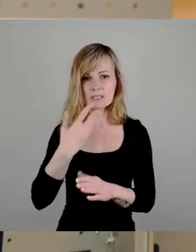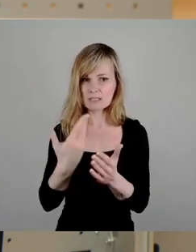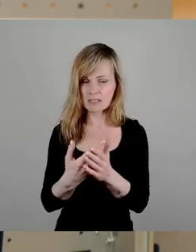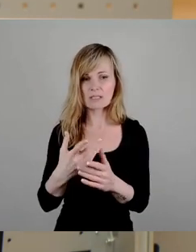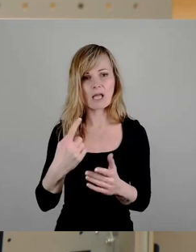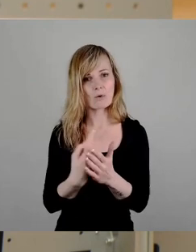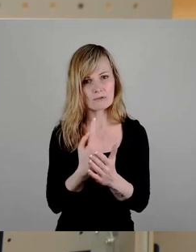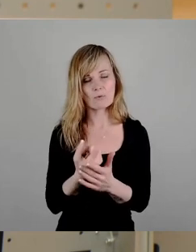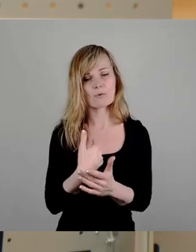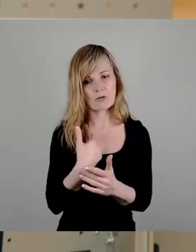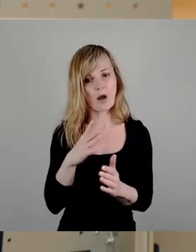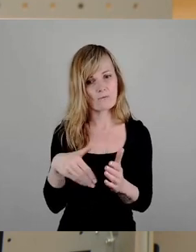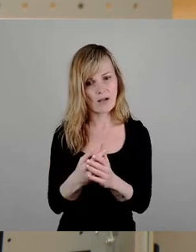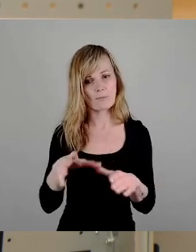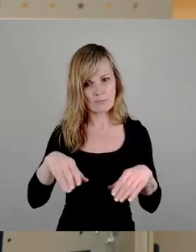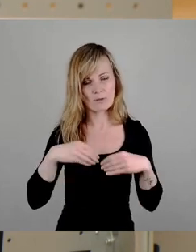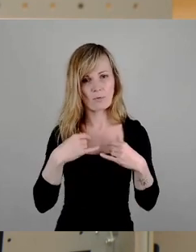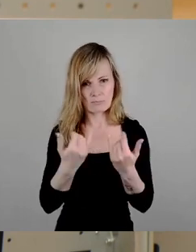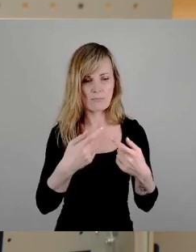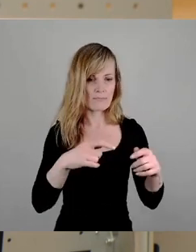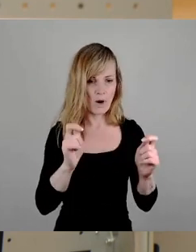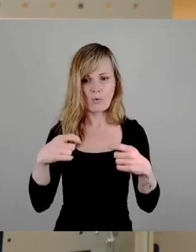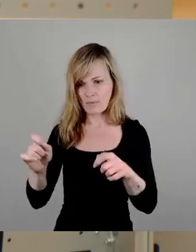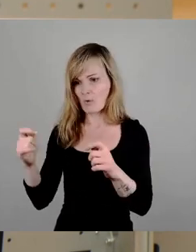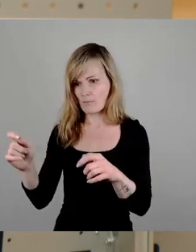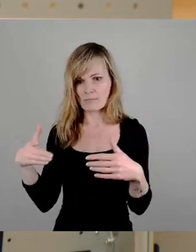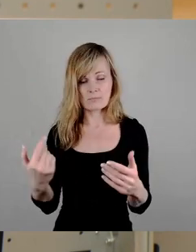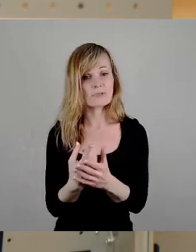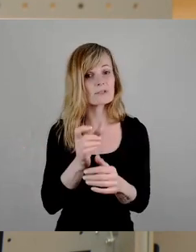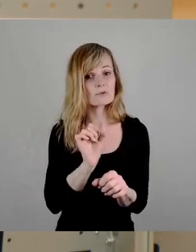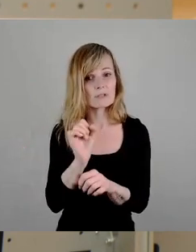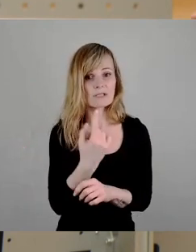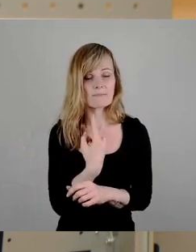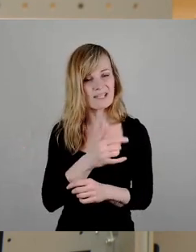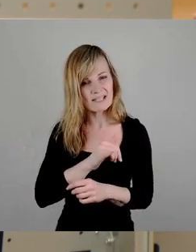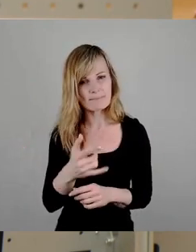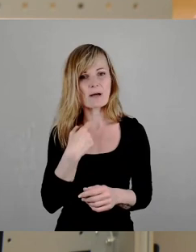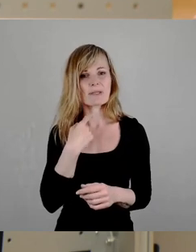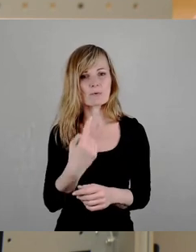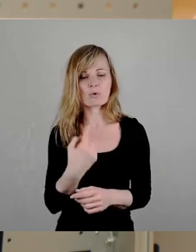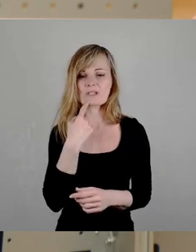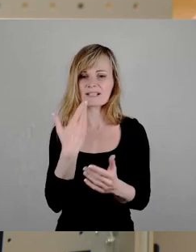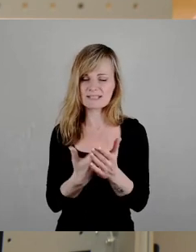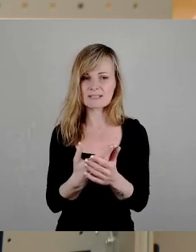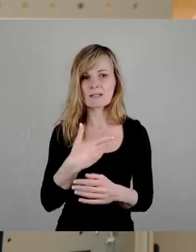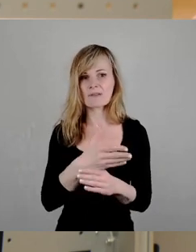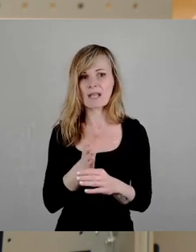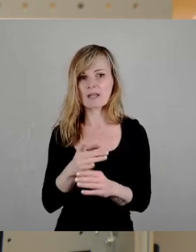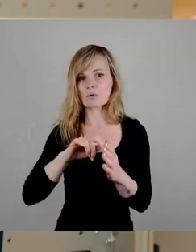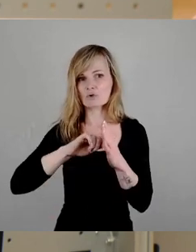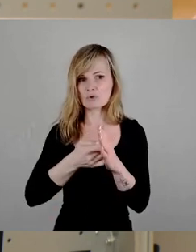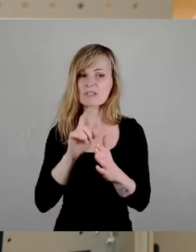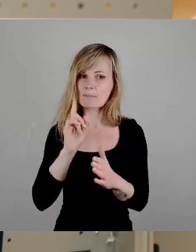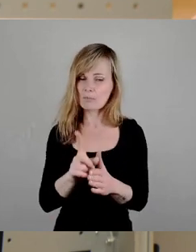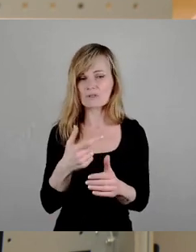Und wir haben aber auch immer wieder betont, dass wir uns als Dresdner eben auch an diesen Verteilungsschlüssel halten müssen.